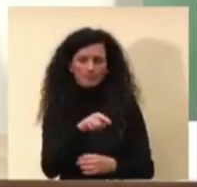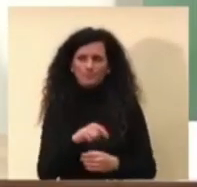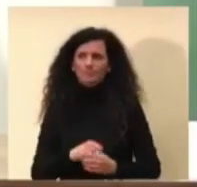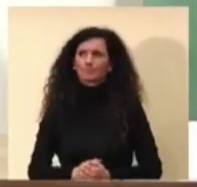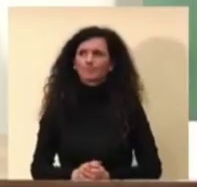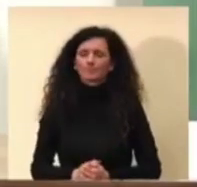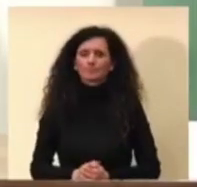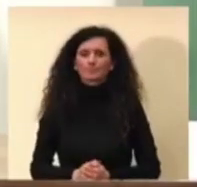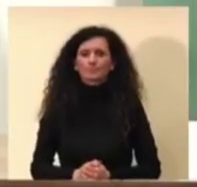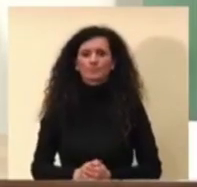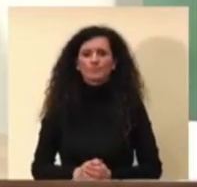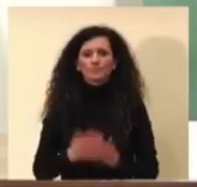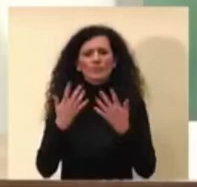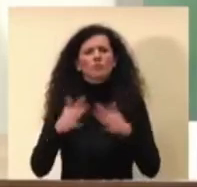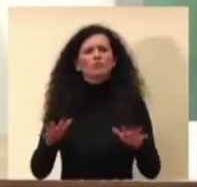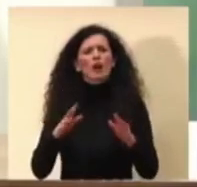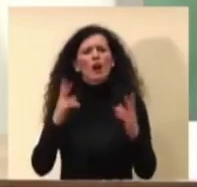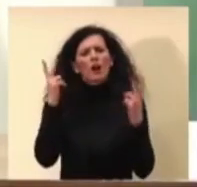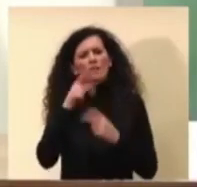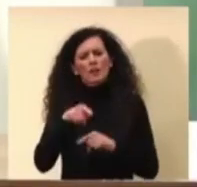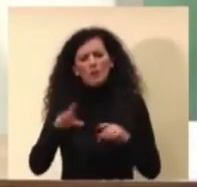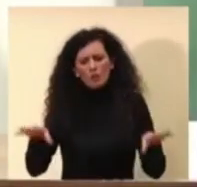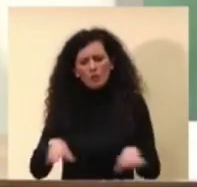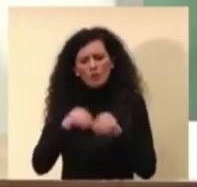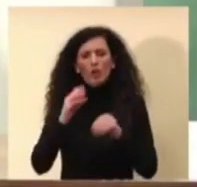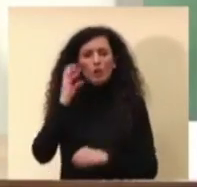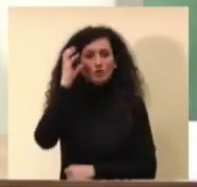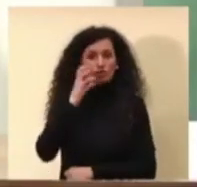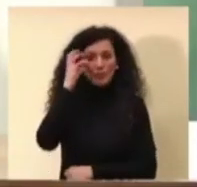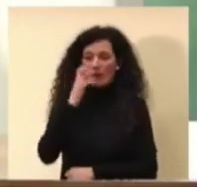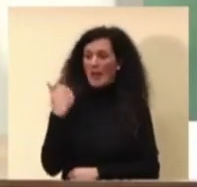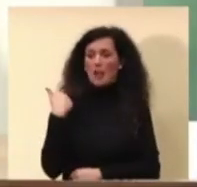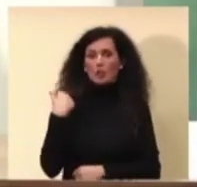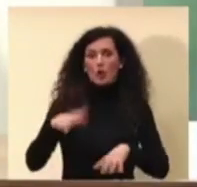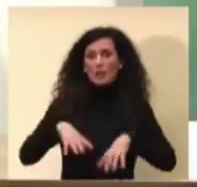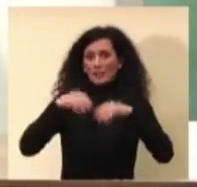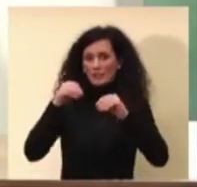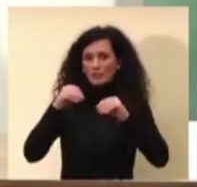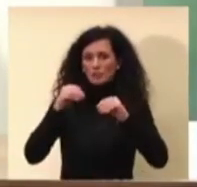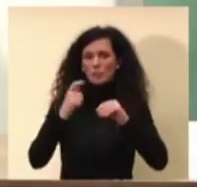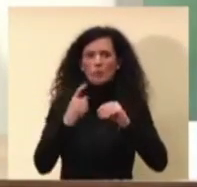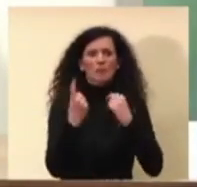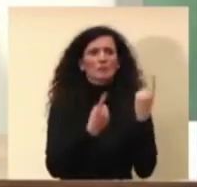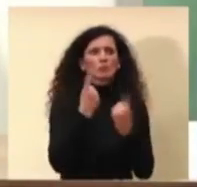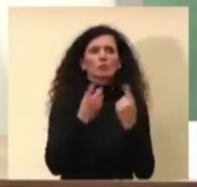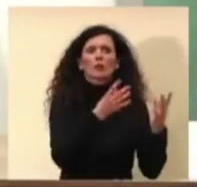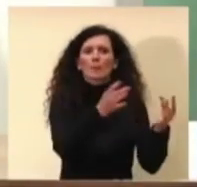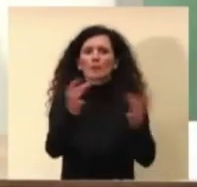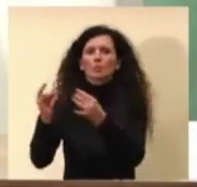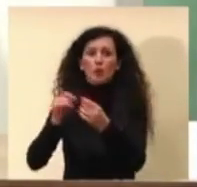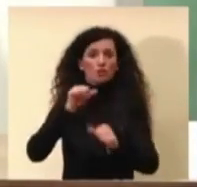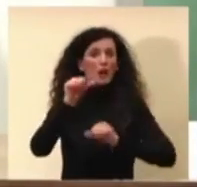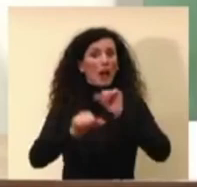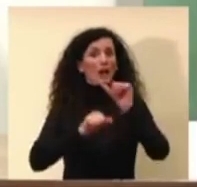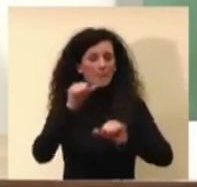'inizio di gennaio, proprio perché era cambiata la situazione epidemiologica. Per i dati che noi abbiamo, il livello basale